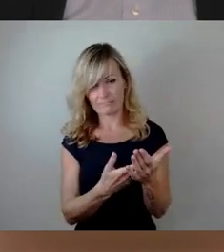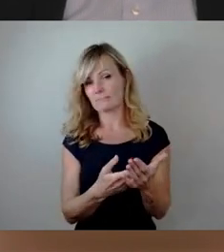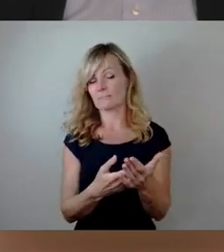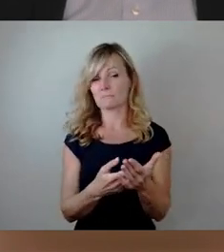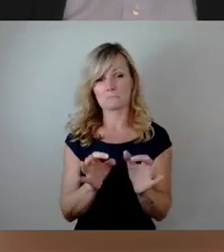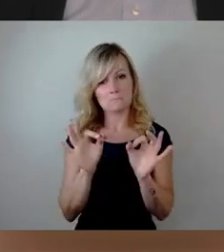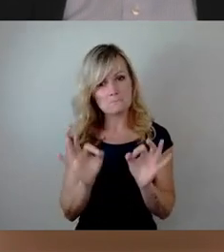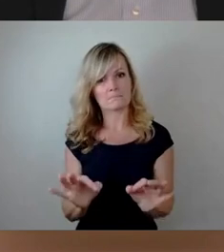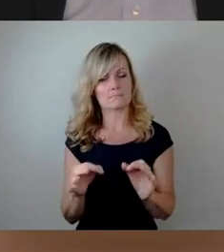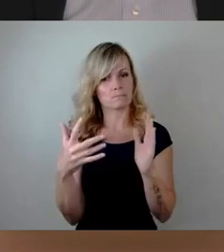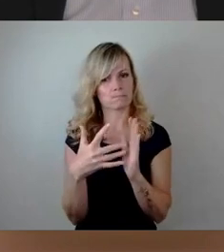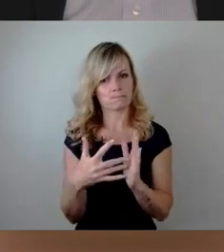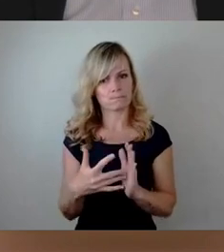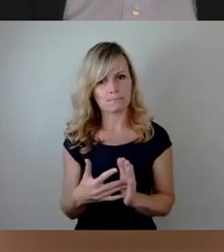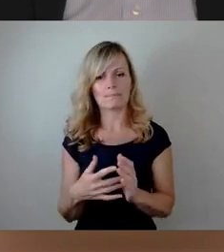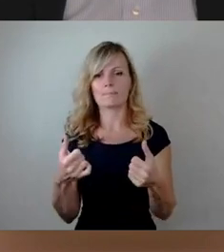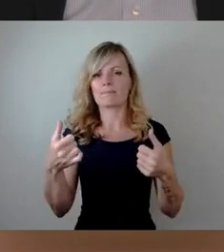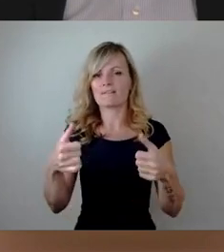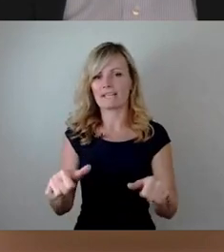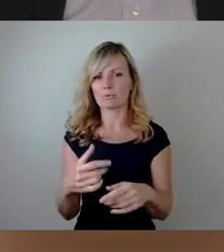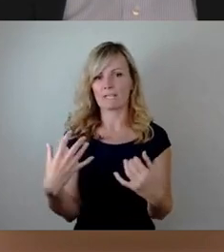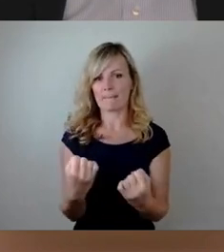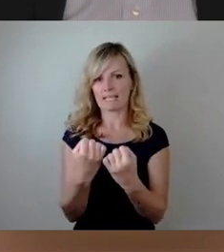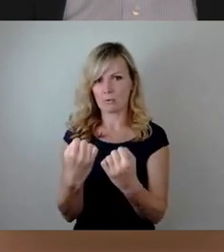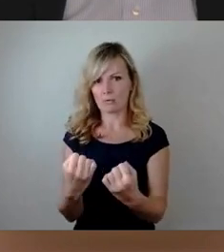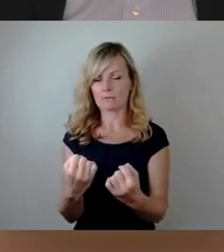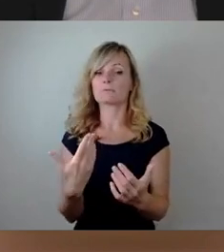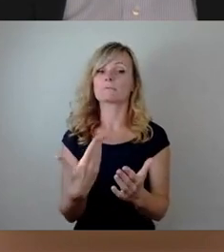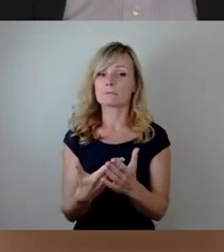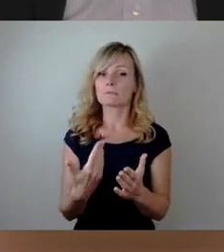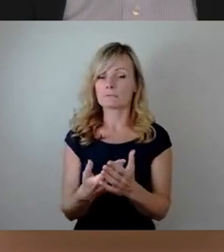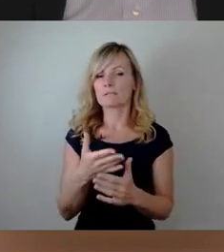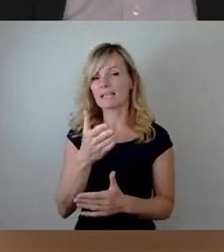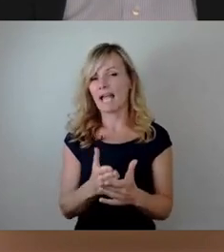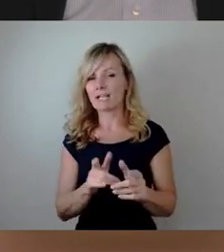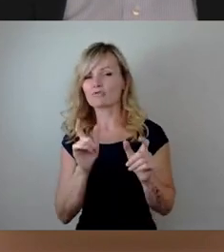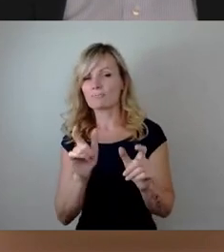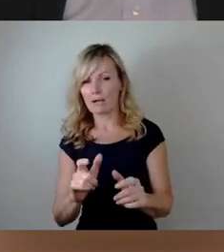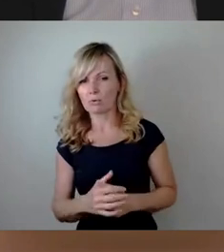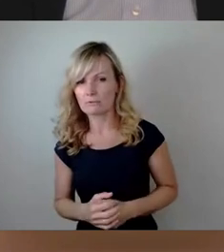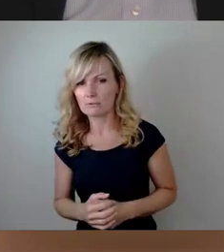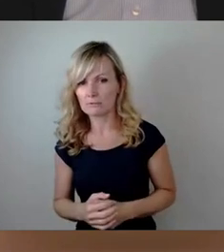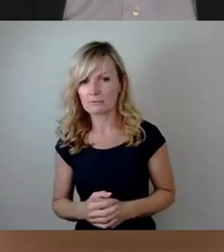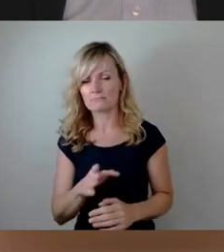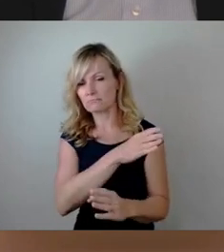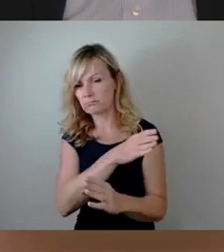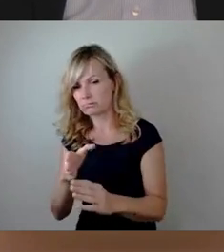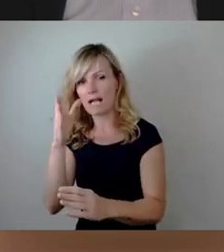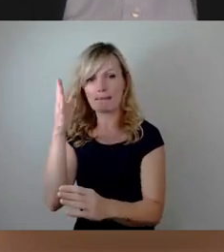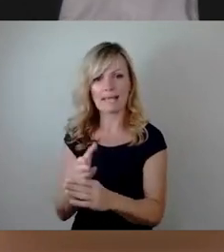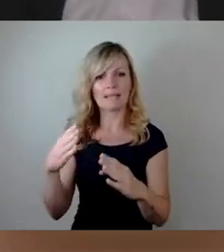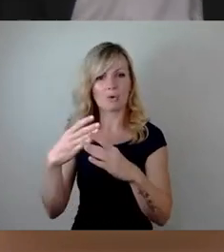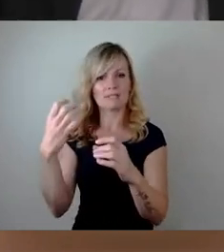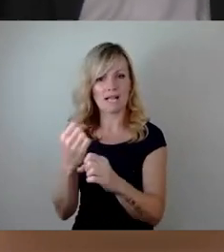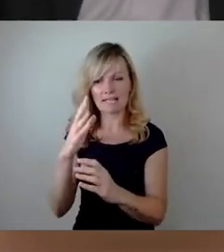Verpflichtungsermächtigungen anschauen, auch eine Teilsperrungen, damit wir, weil wir am Ende nicht zu einem aussäglichen Haushalt in der